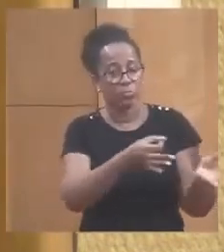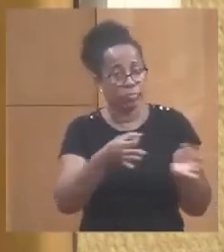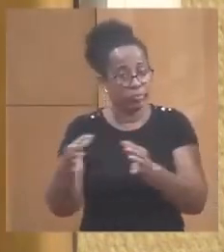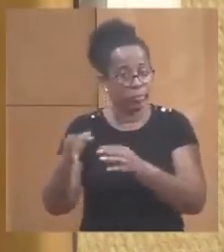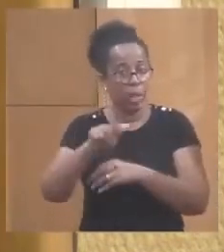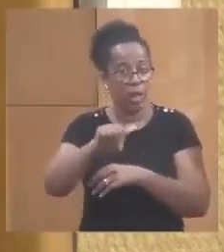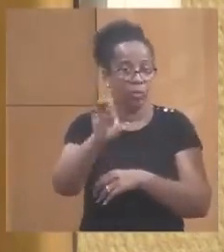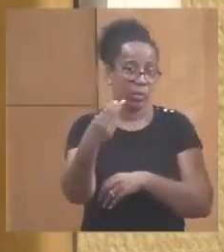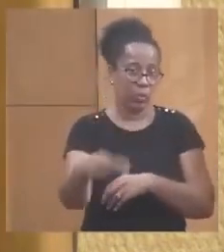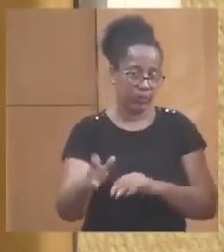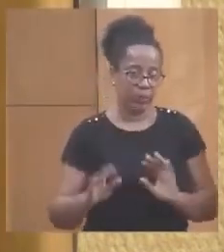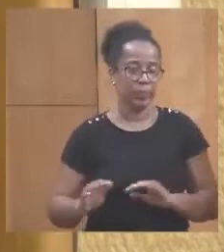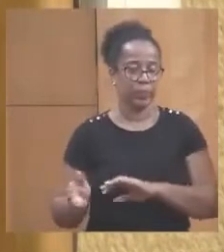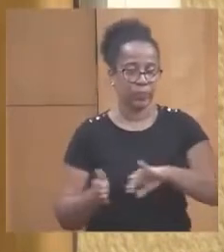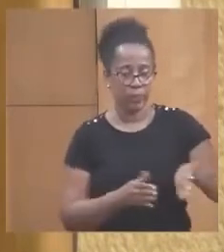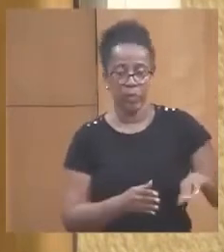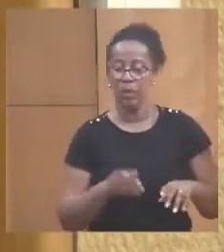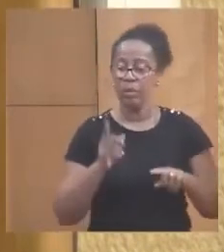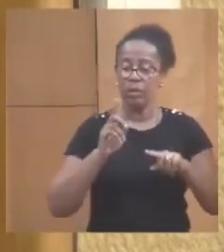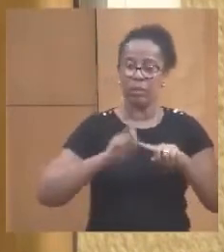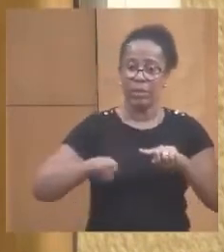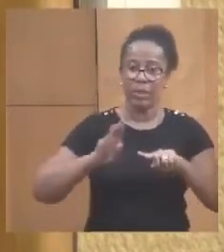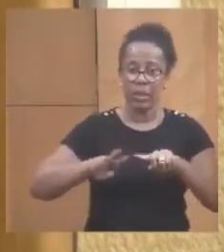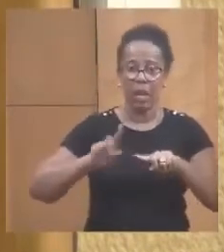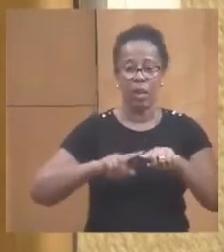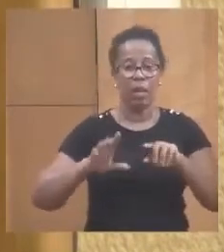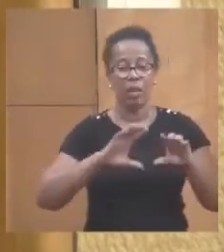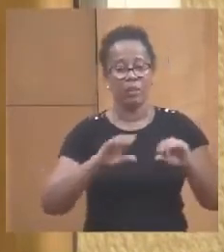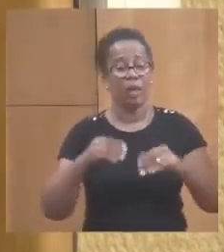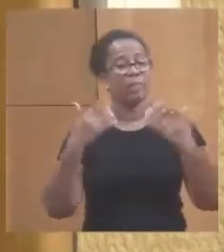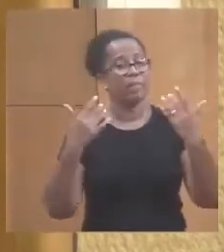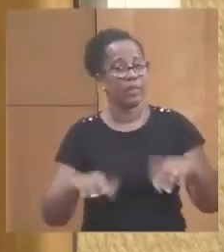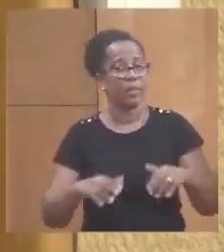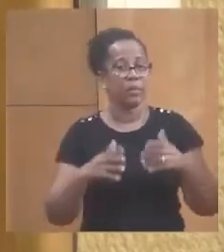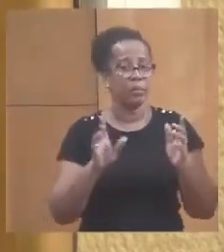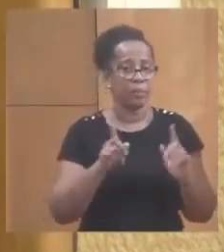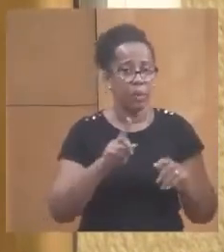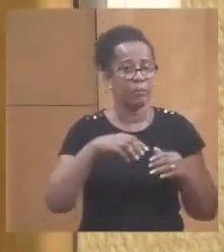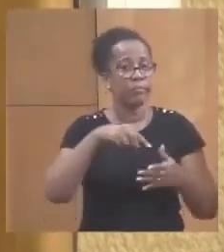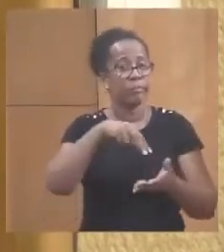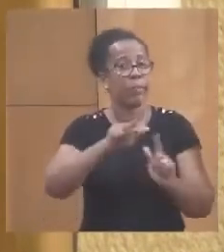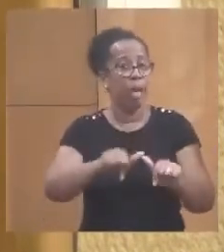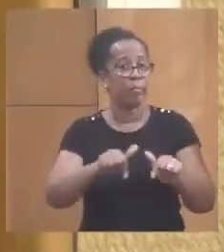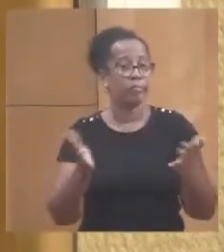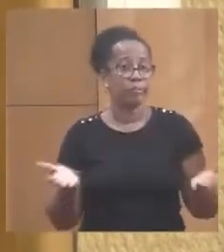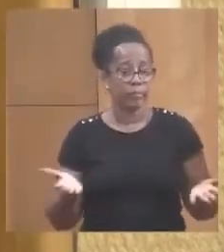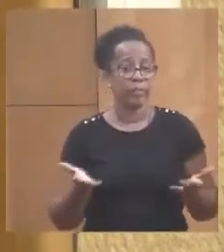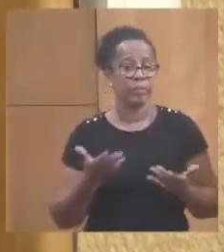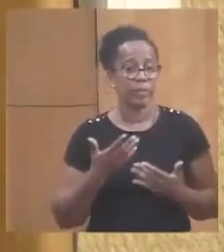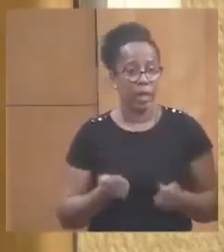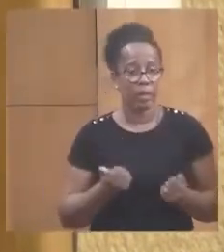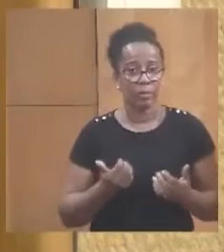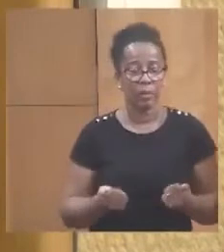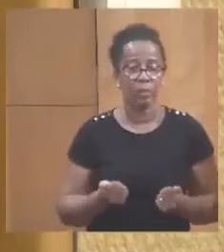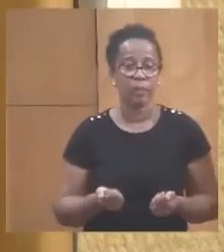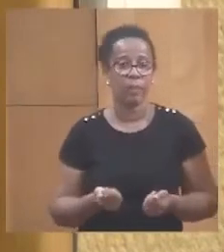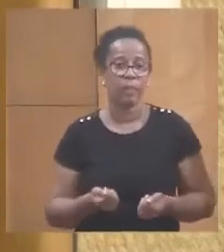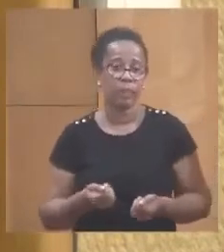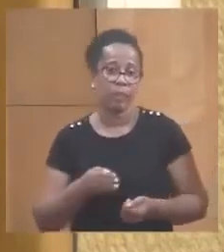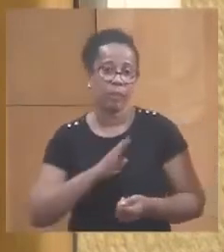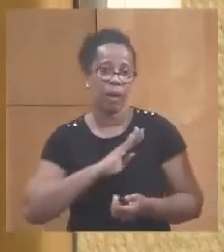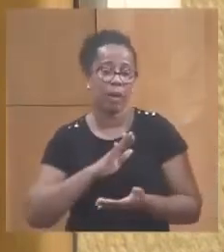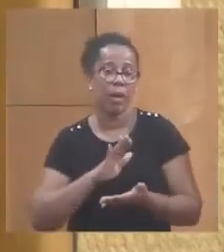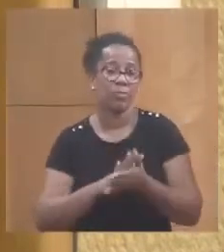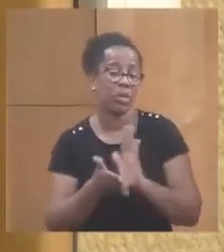Donc, les équipements sont terminés, magnifiques, ils sont debout là, puisqu'il n'y a pas par ailleurs d